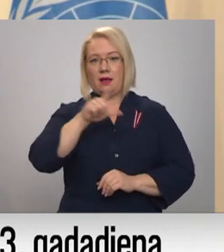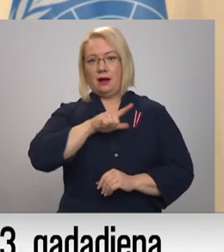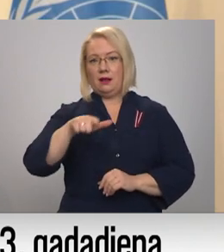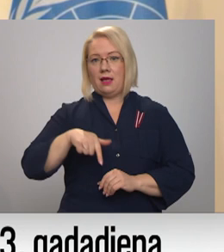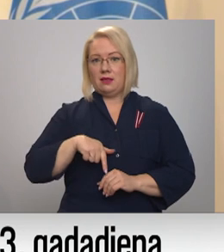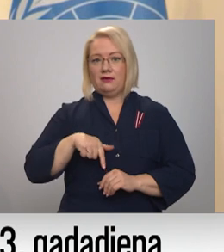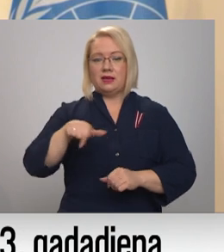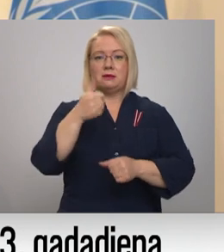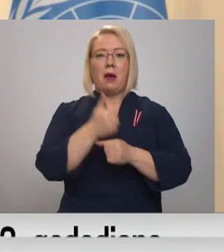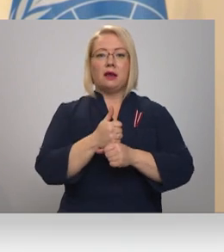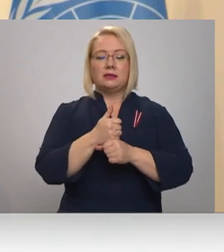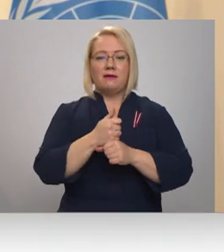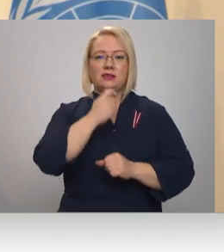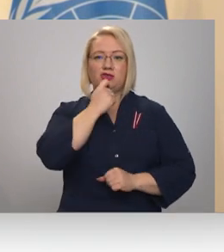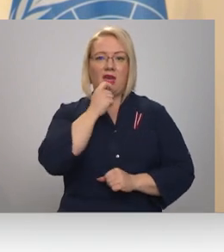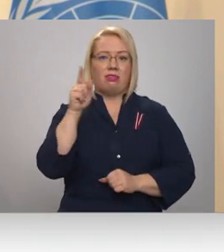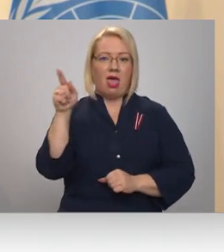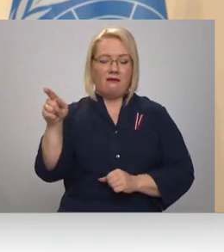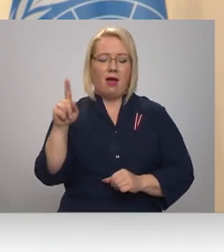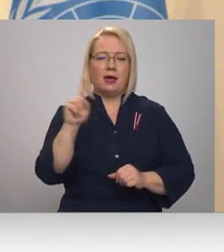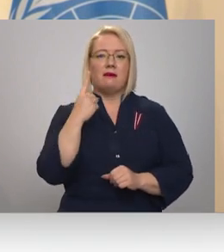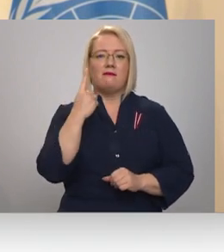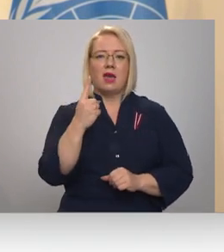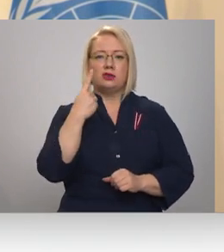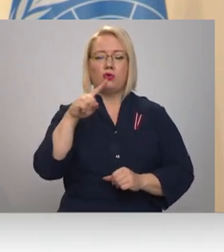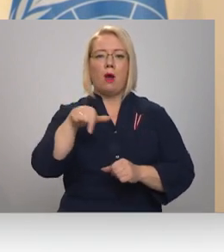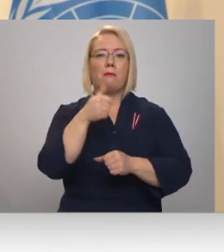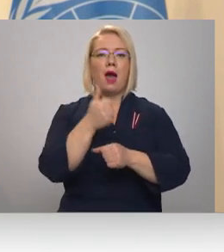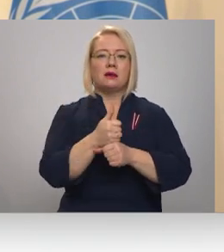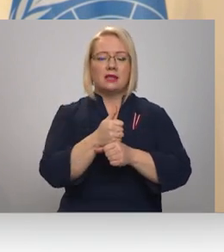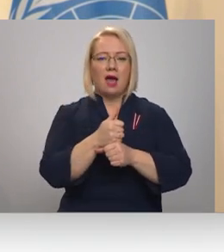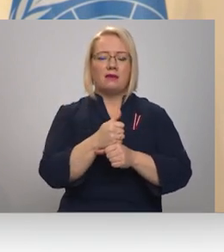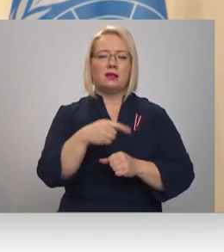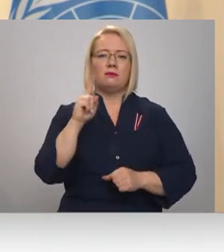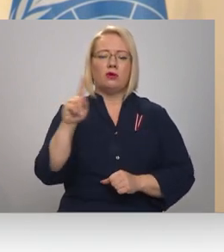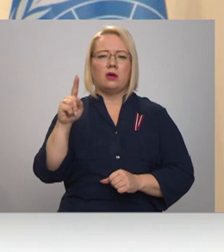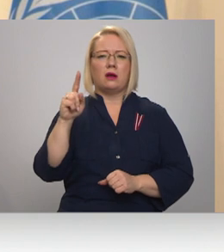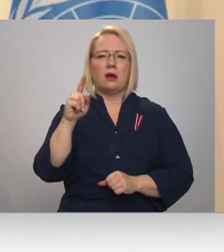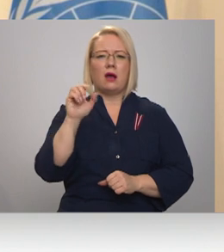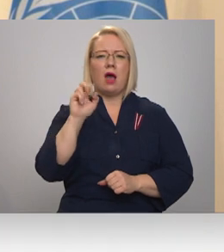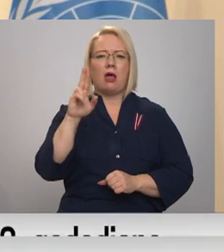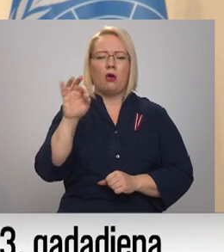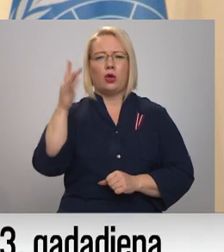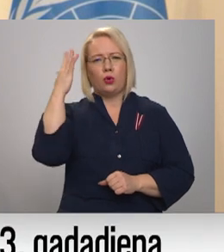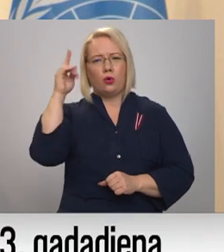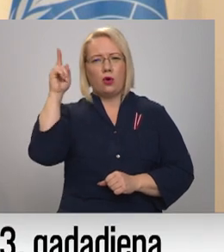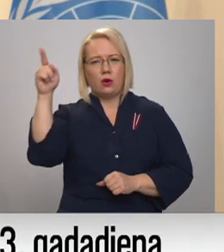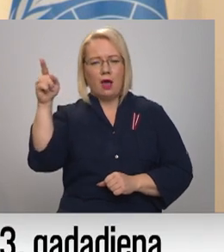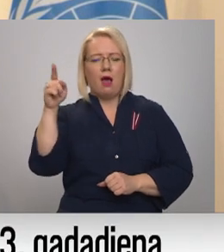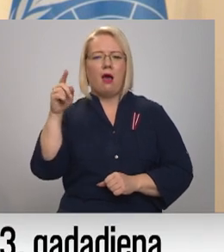Latvijas pārstāvniecībā ir vienas no pārstāvniecībām pie ANO. jo ir Nūjorka un Vienē, bet mūsu darba